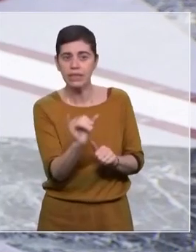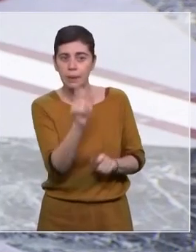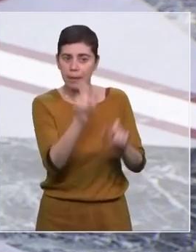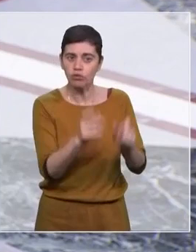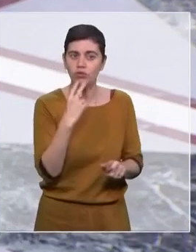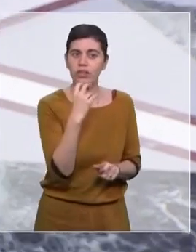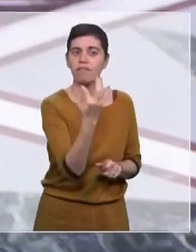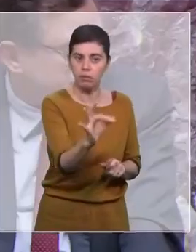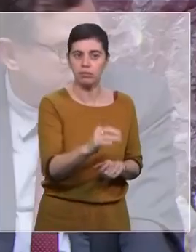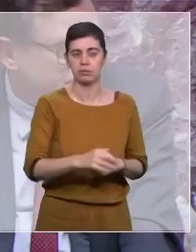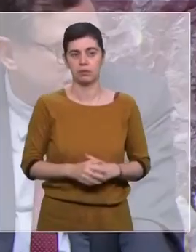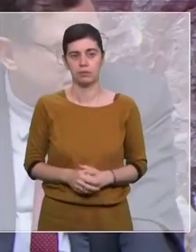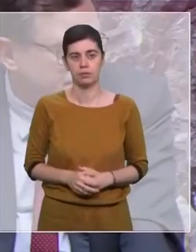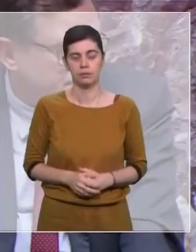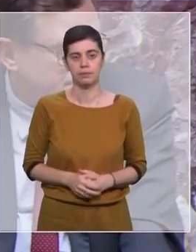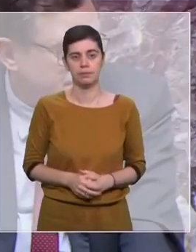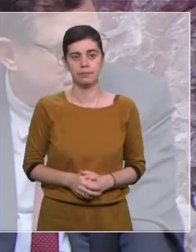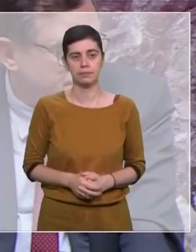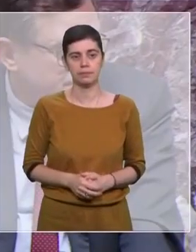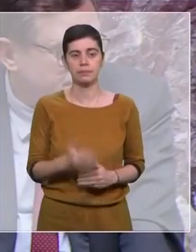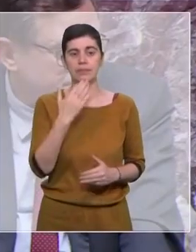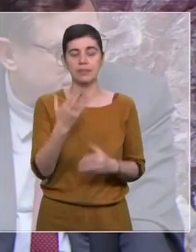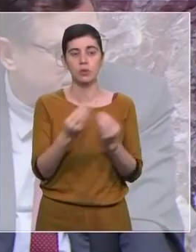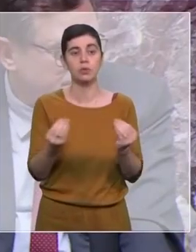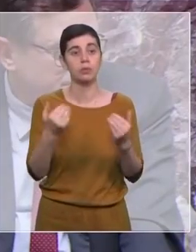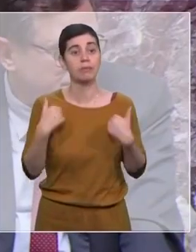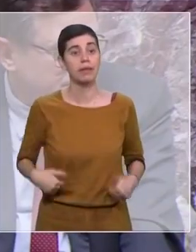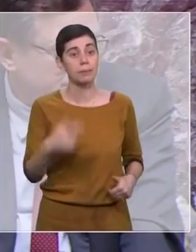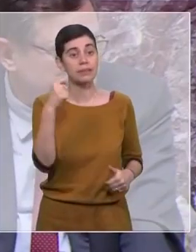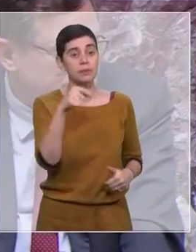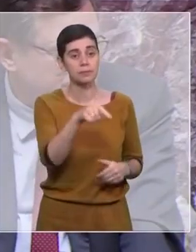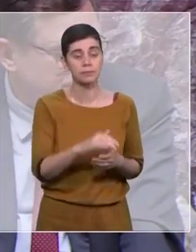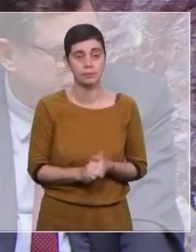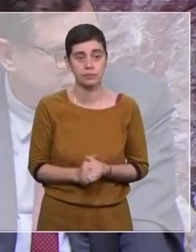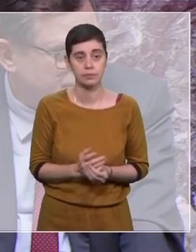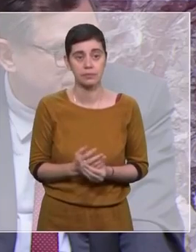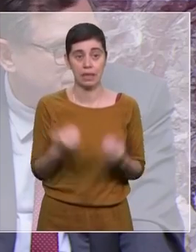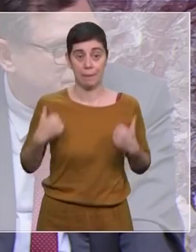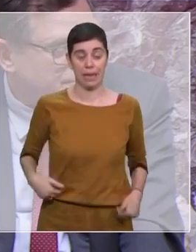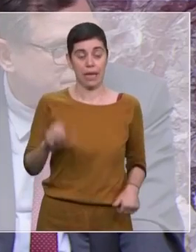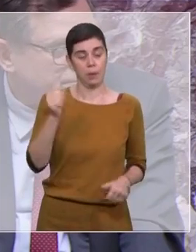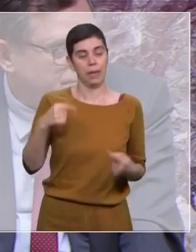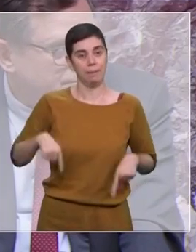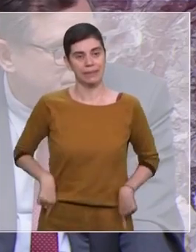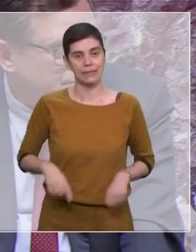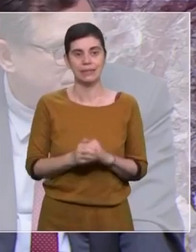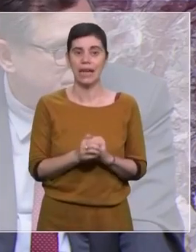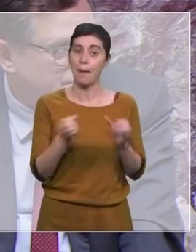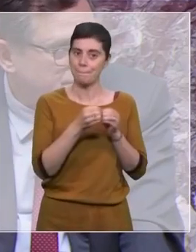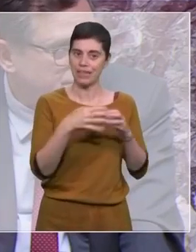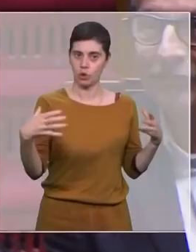et les Françaises. Je vous remercie. Merci beaucoup Madame la Première Ministre. Madame la Présidente. Madame la Première Ministre, la majorité